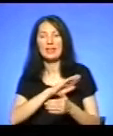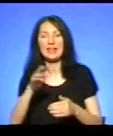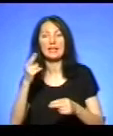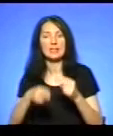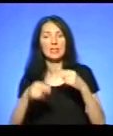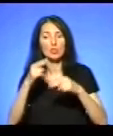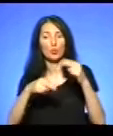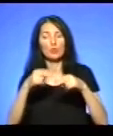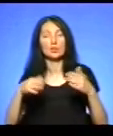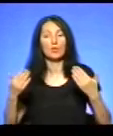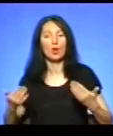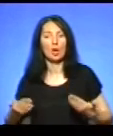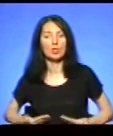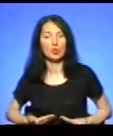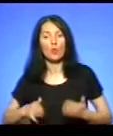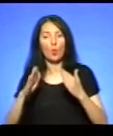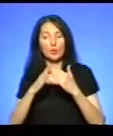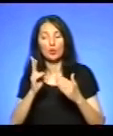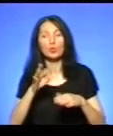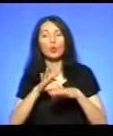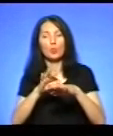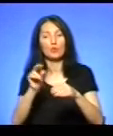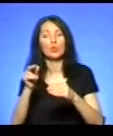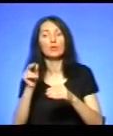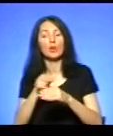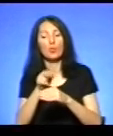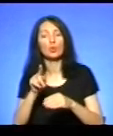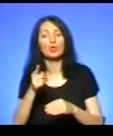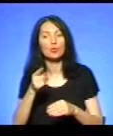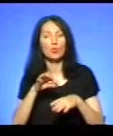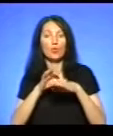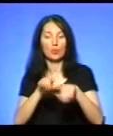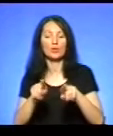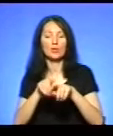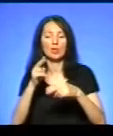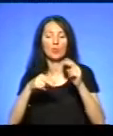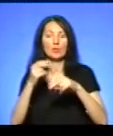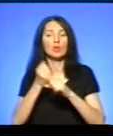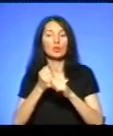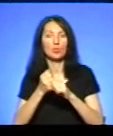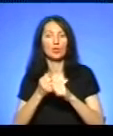будинок, хто проводив ремонти, і власне чому проводились так будівельні роботи.